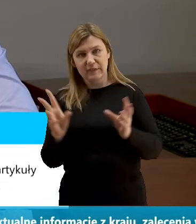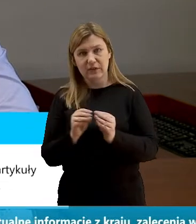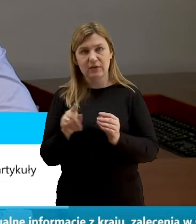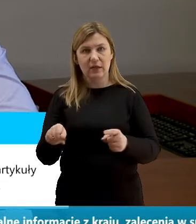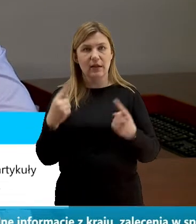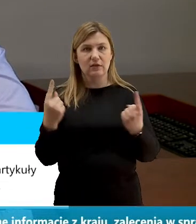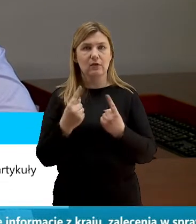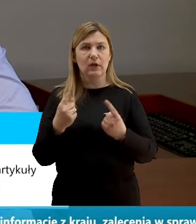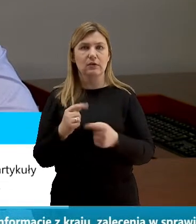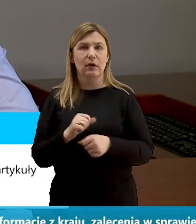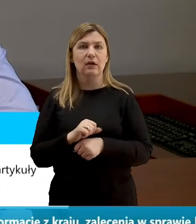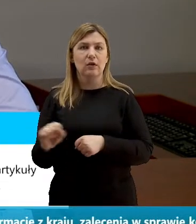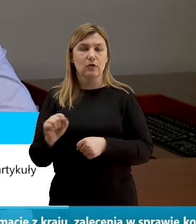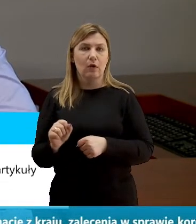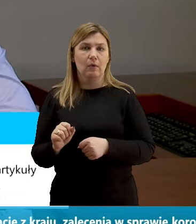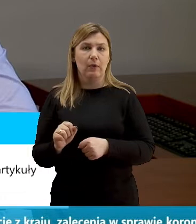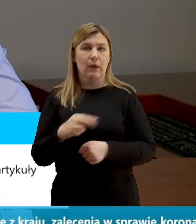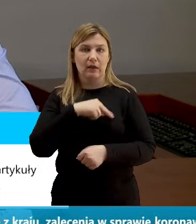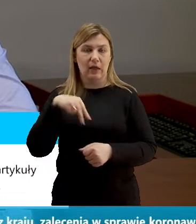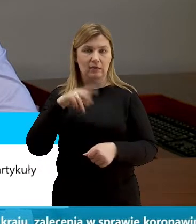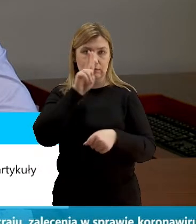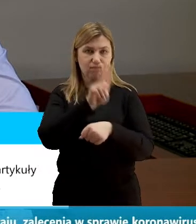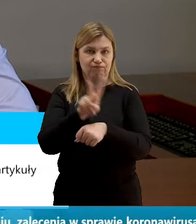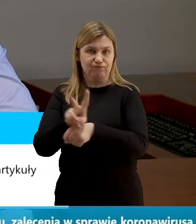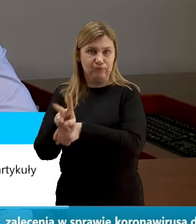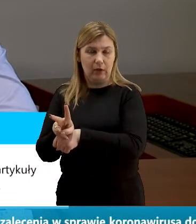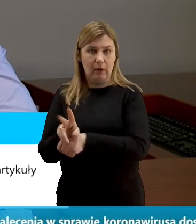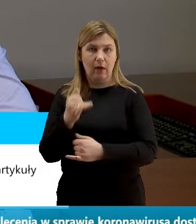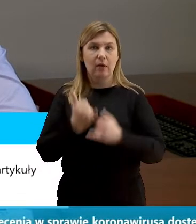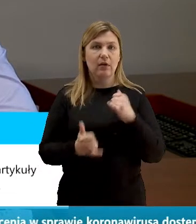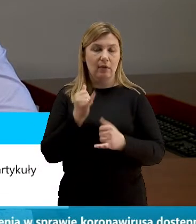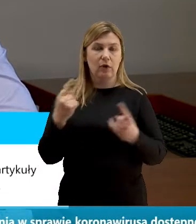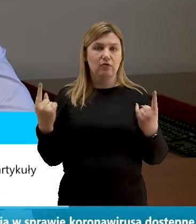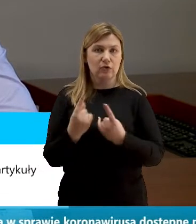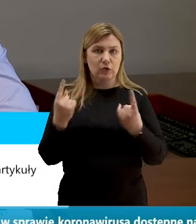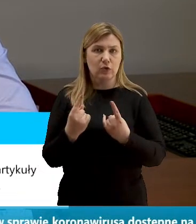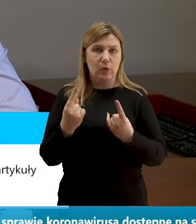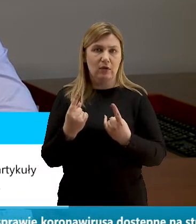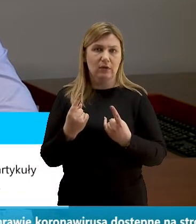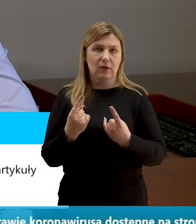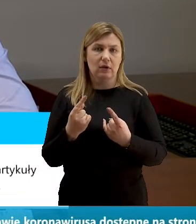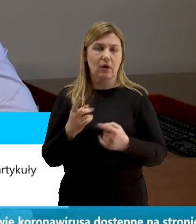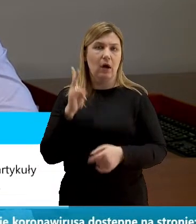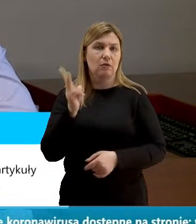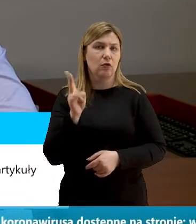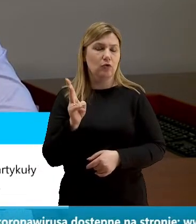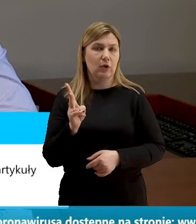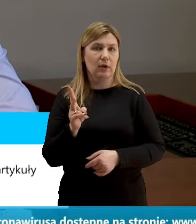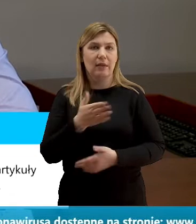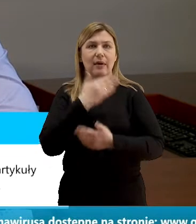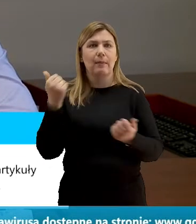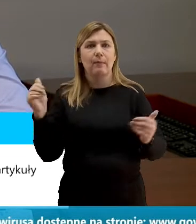są objęte naszym monitoringiem jeżeli jest taka sytuacja że ktoś nie ma możliwości